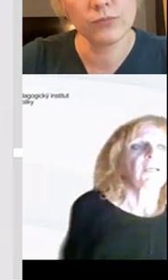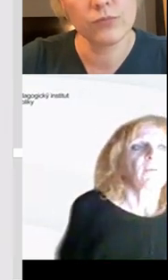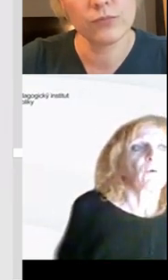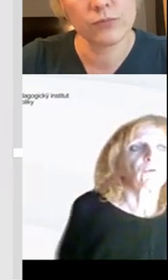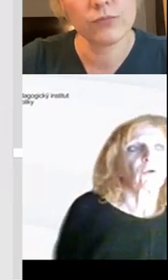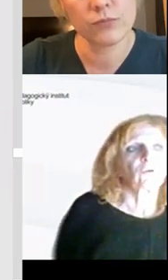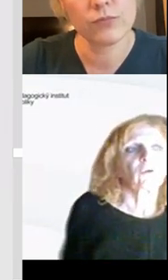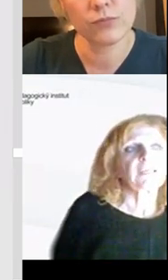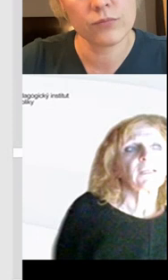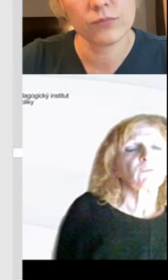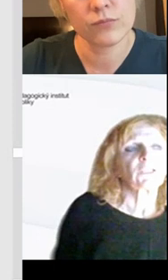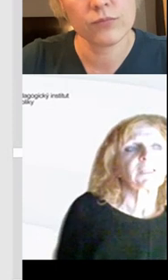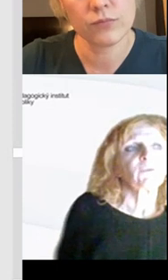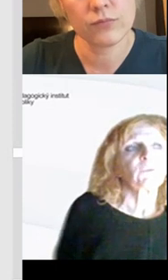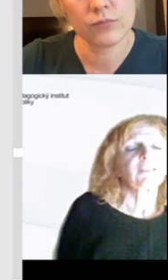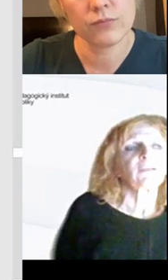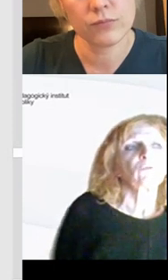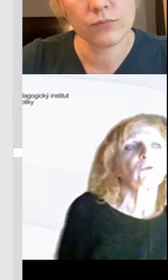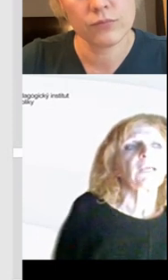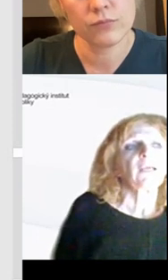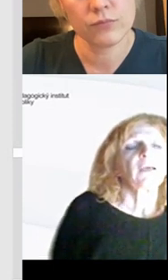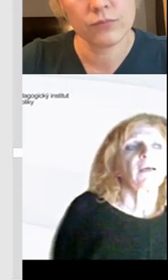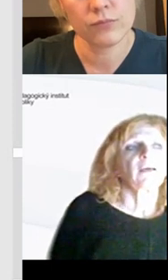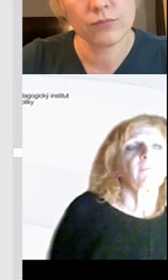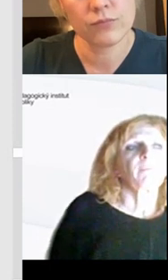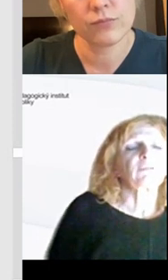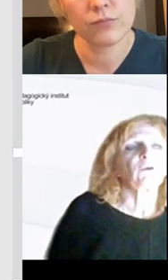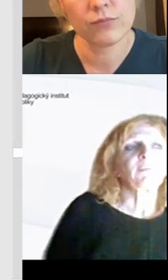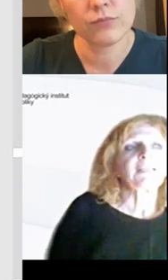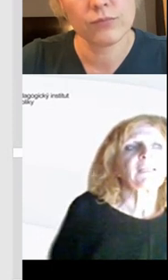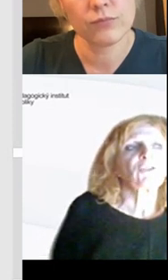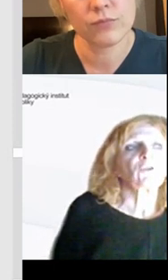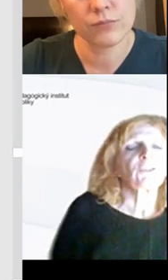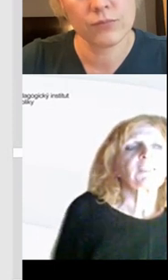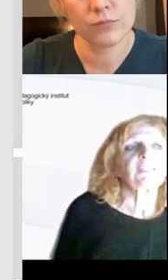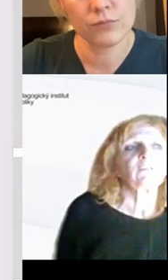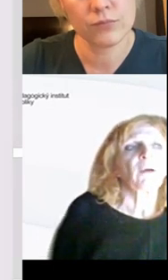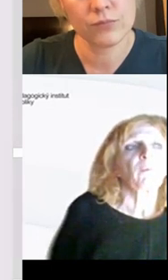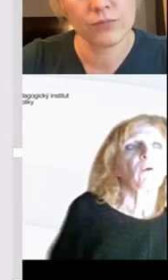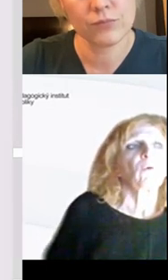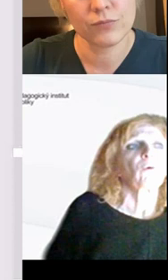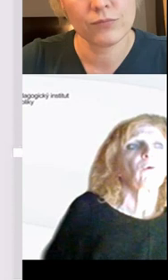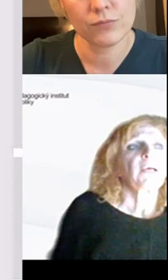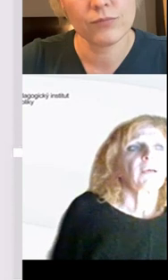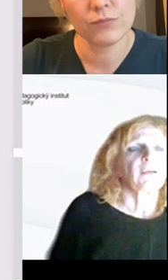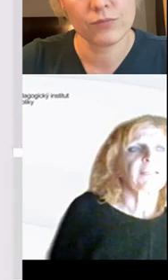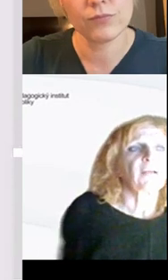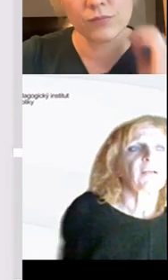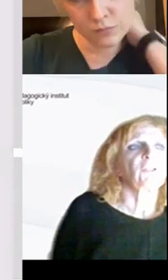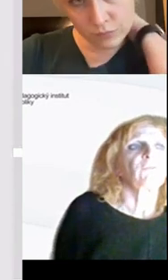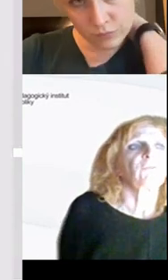protože tady, pokud to kolegy mě dobře sledují, tak tady už jsou i piktogramy některých činností, tvorba blogu,